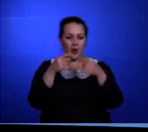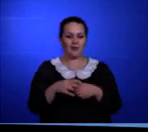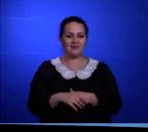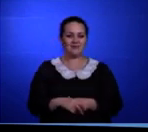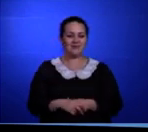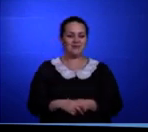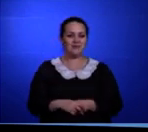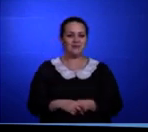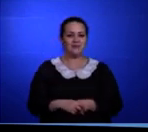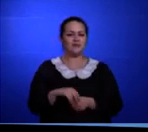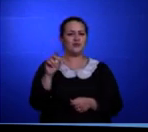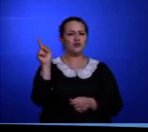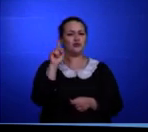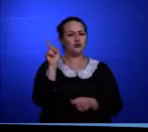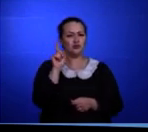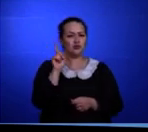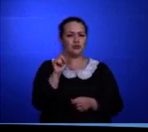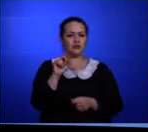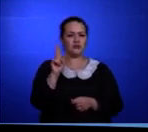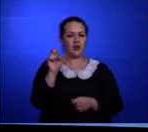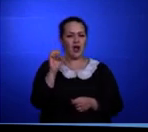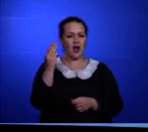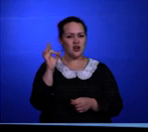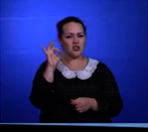Что проводилось в кошаре?